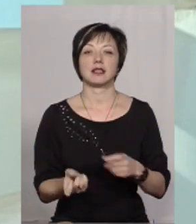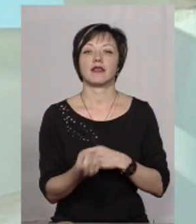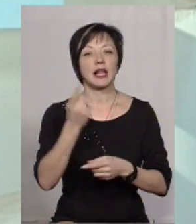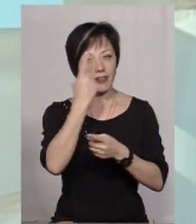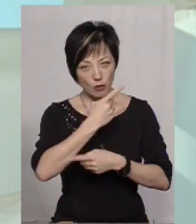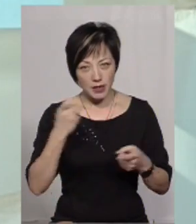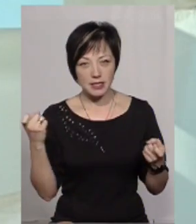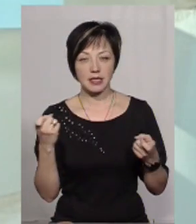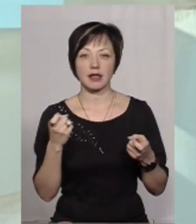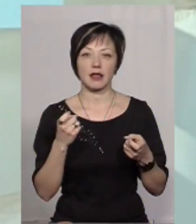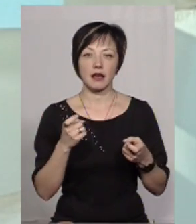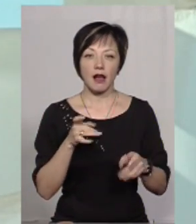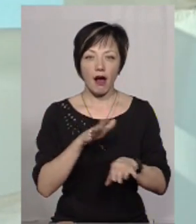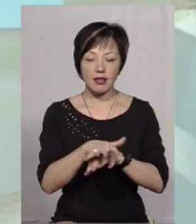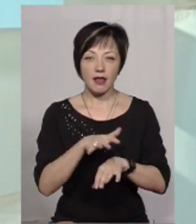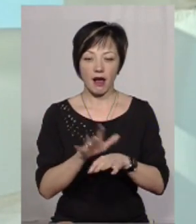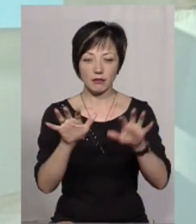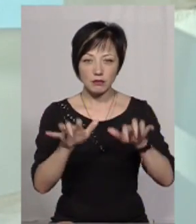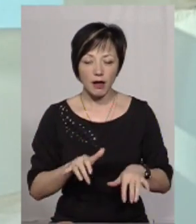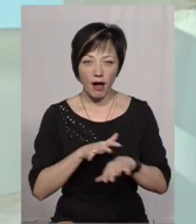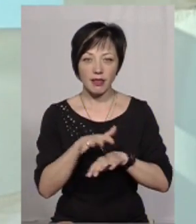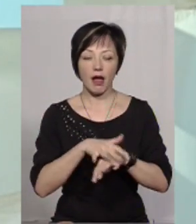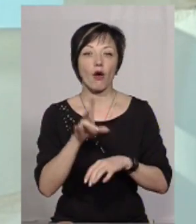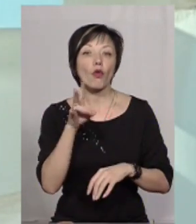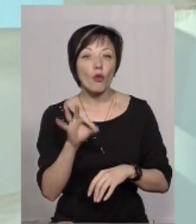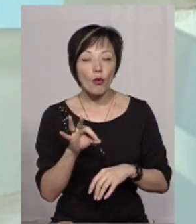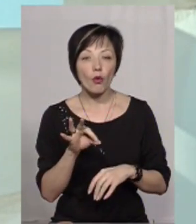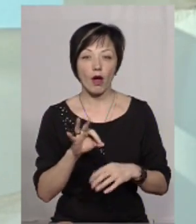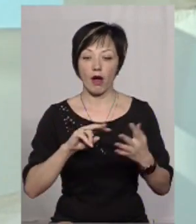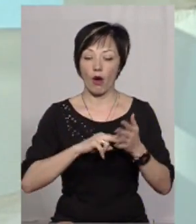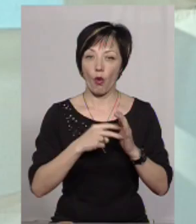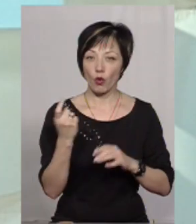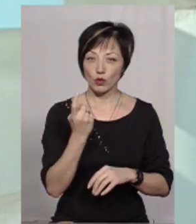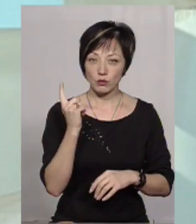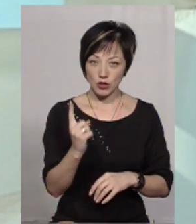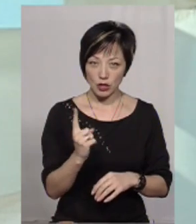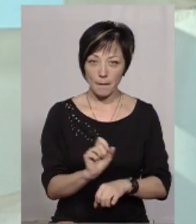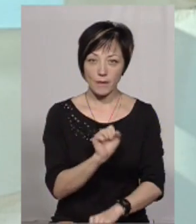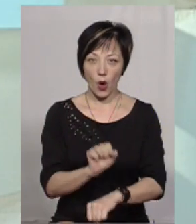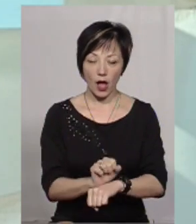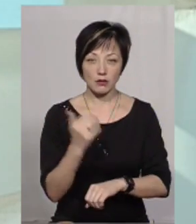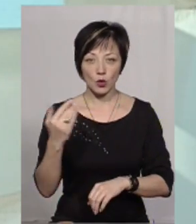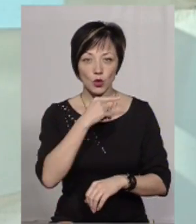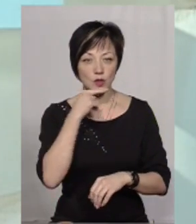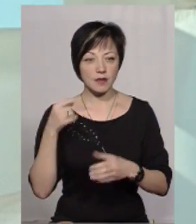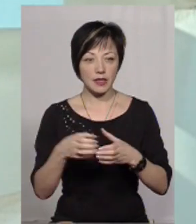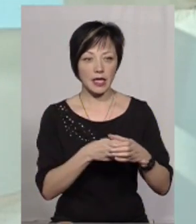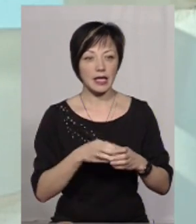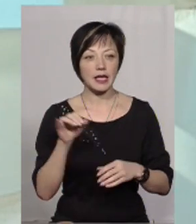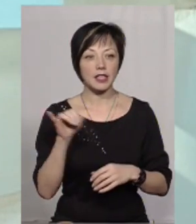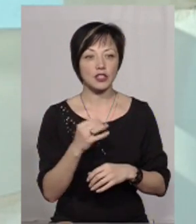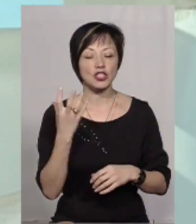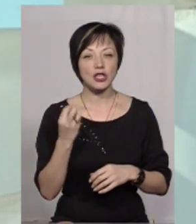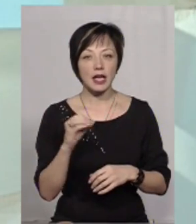інформаційна, кібератаки і таке інше, але одночасно і економічна блокада з боку Російської Федерації,